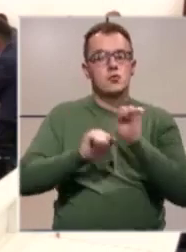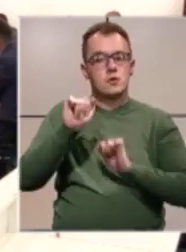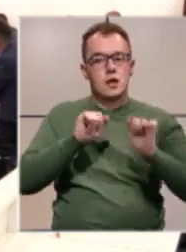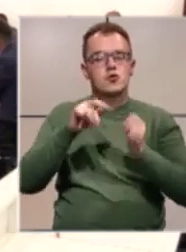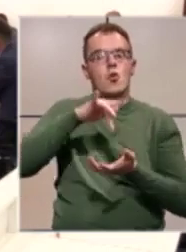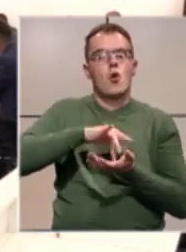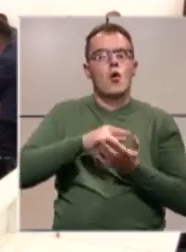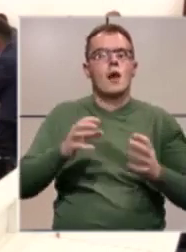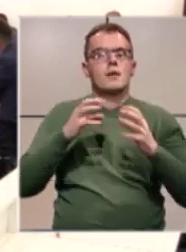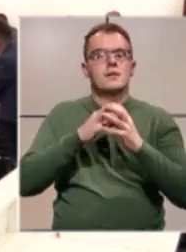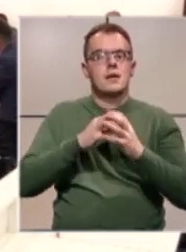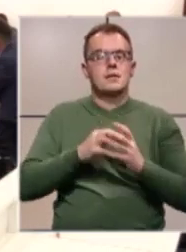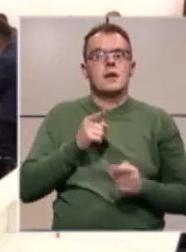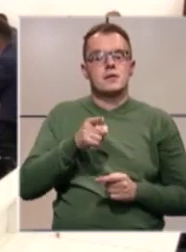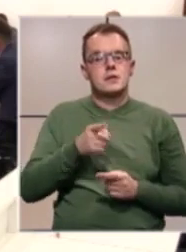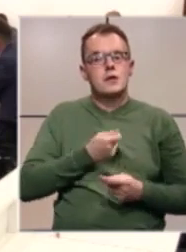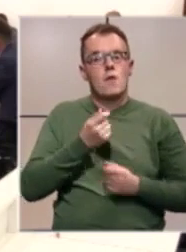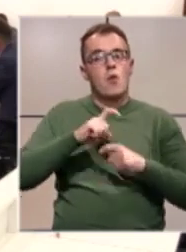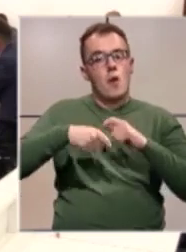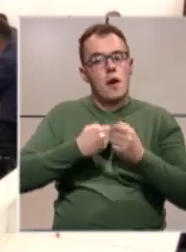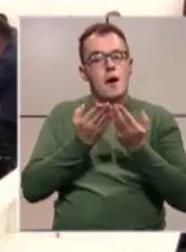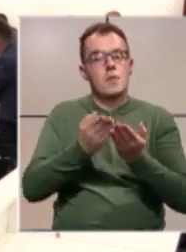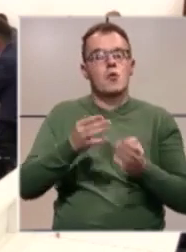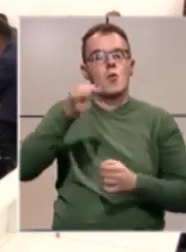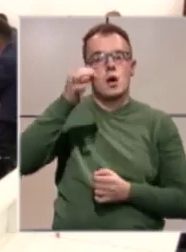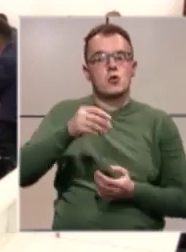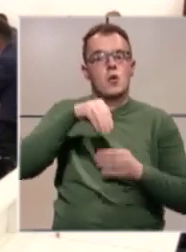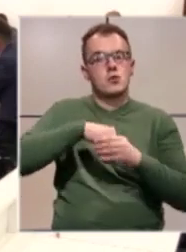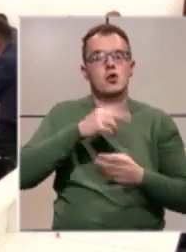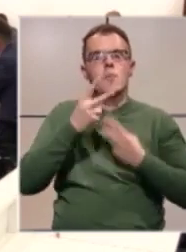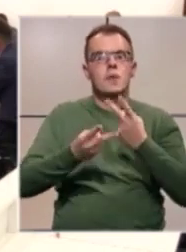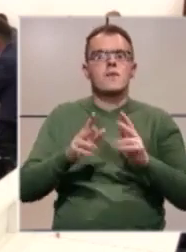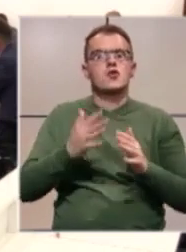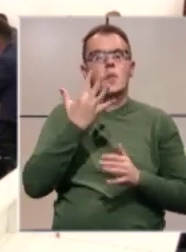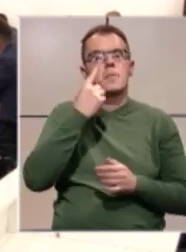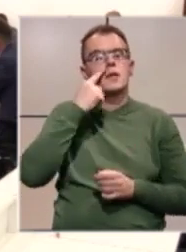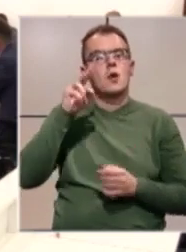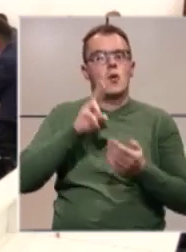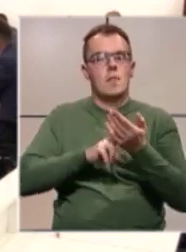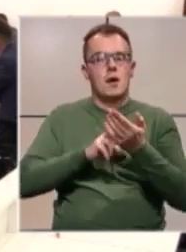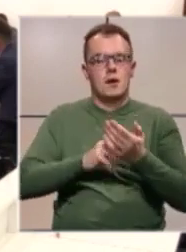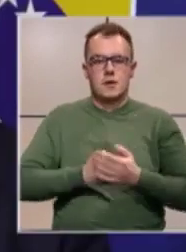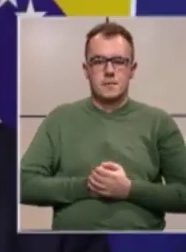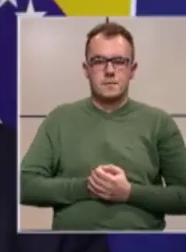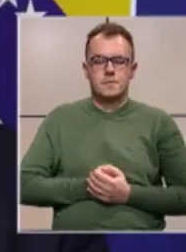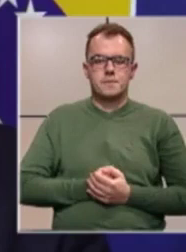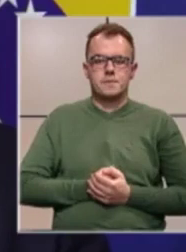lokalnih zajednica. Za ovu namjenu je u kantonalnom budžetu predviđeno 5 miliona maraka.